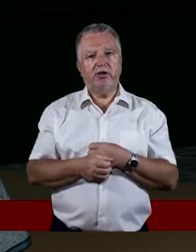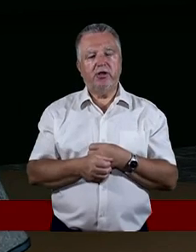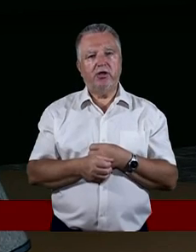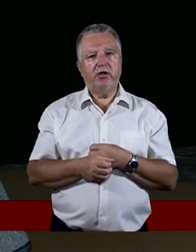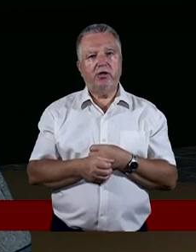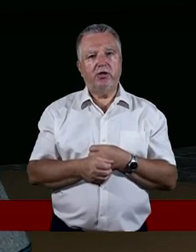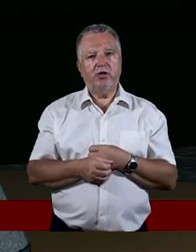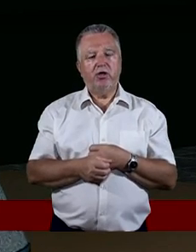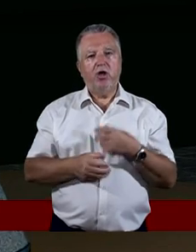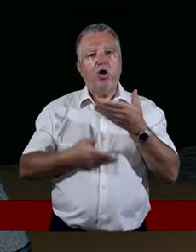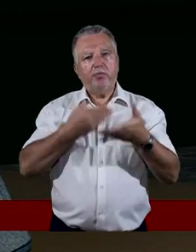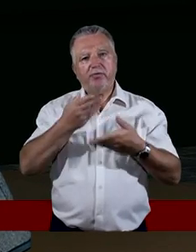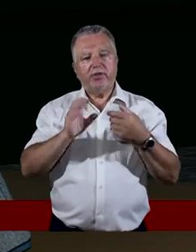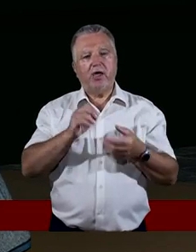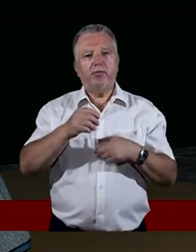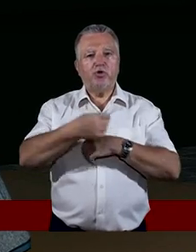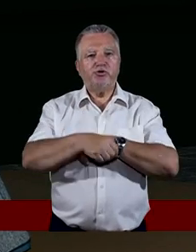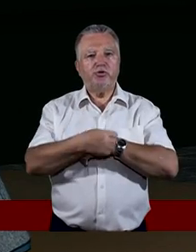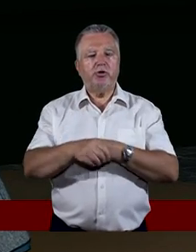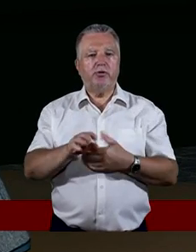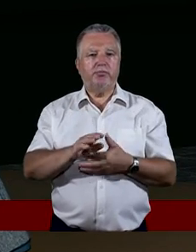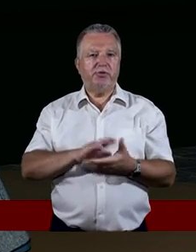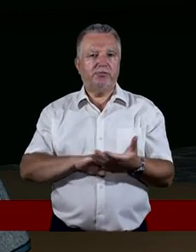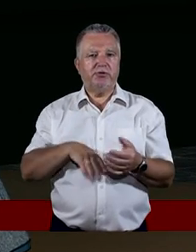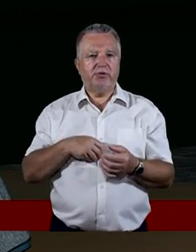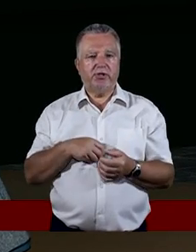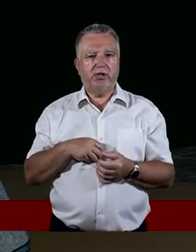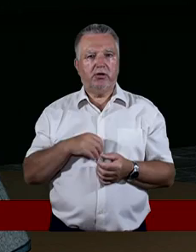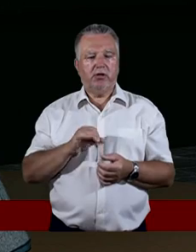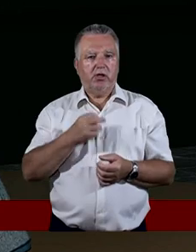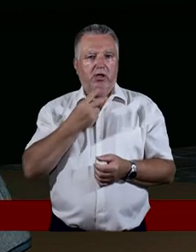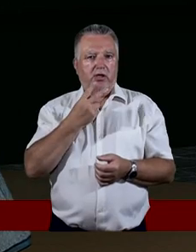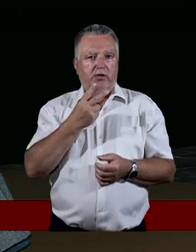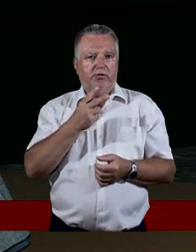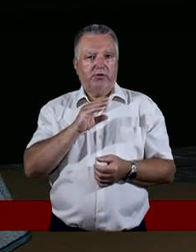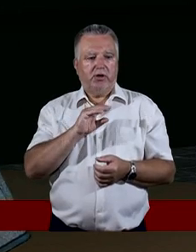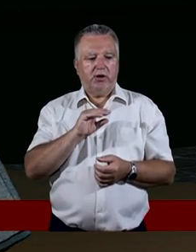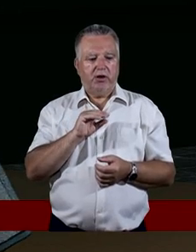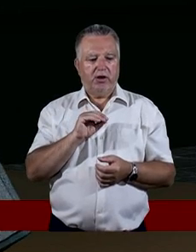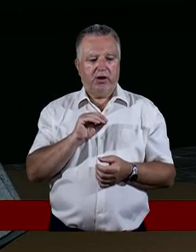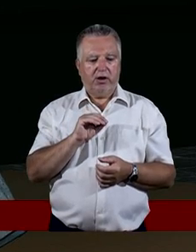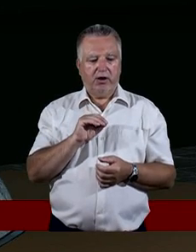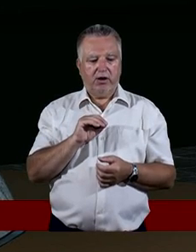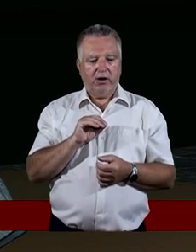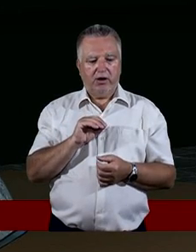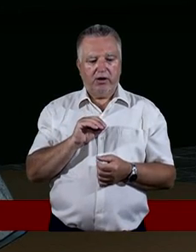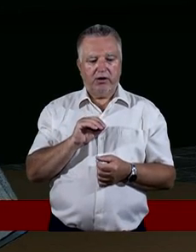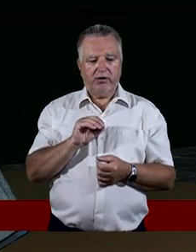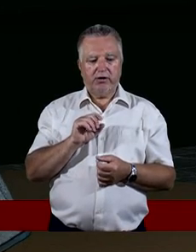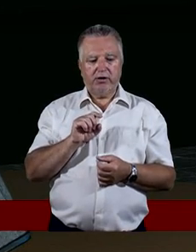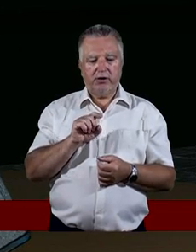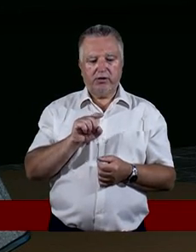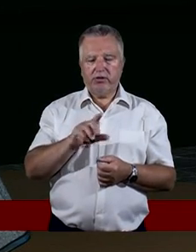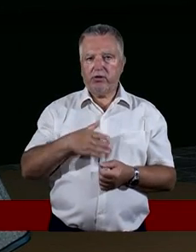i o Biblii, i studiowaniu Biblii. I to, co widziałam, co ich jakby, no, trudno powiedzieć, że zmiękczyło, ale